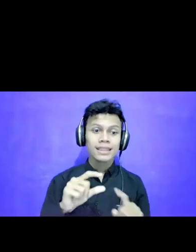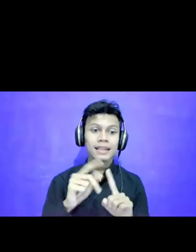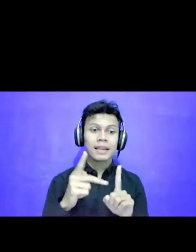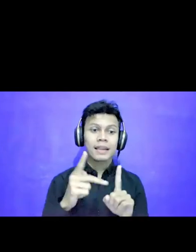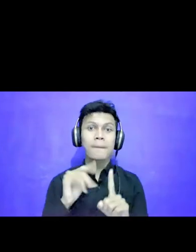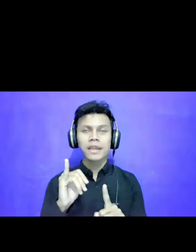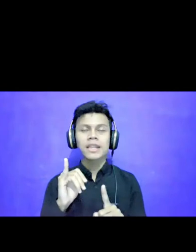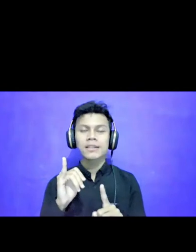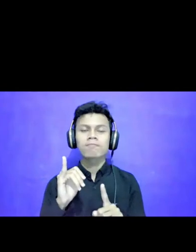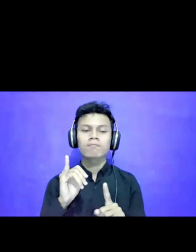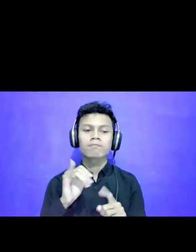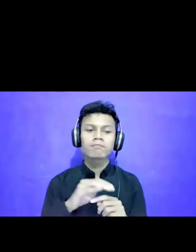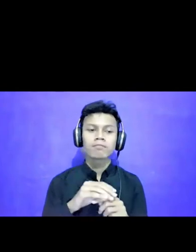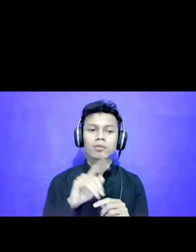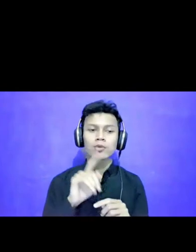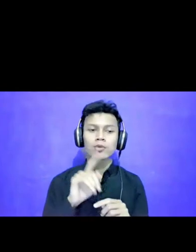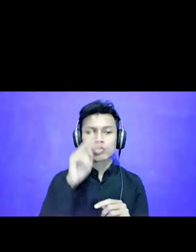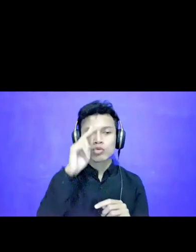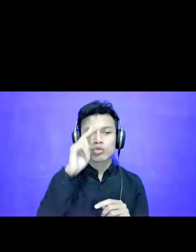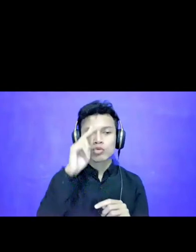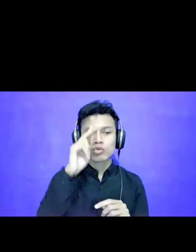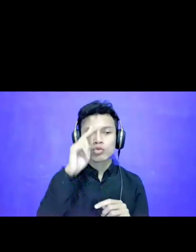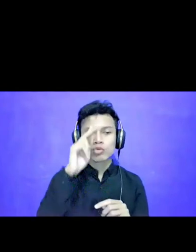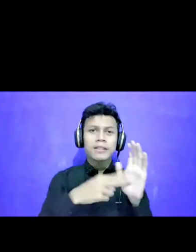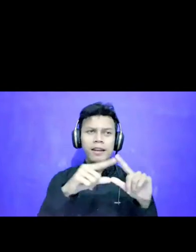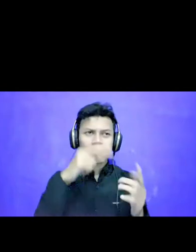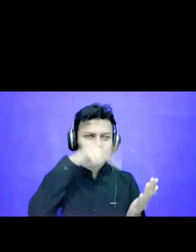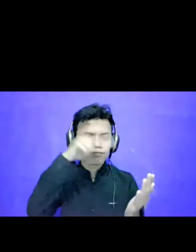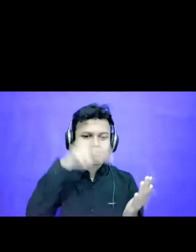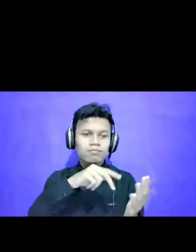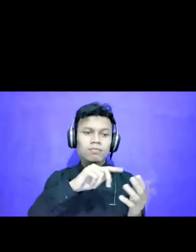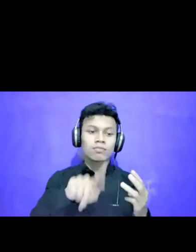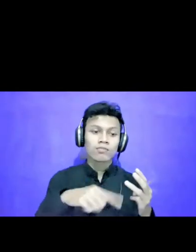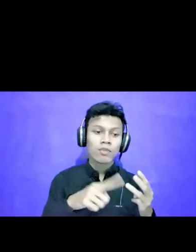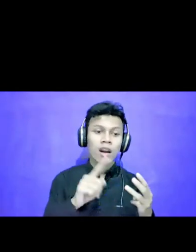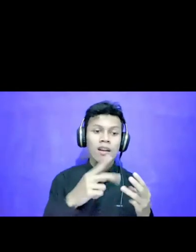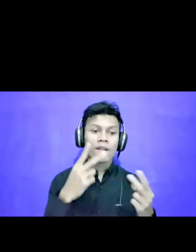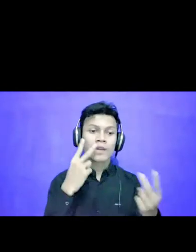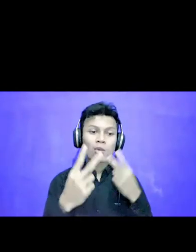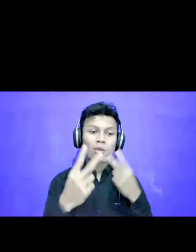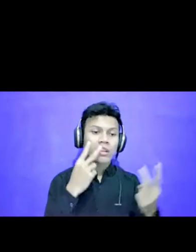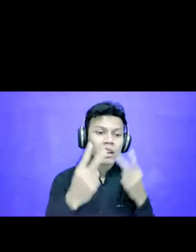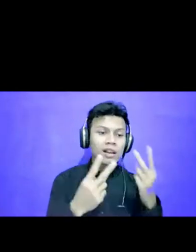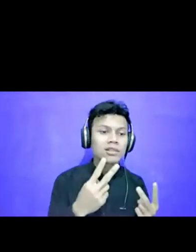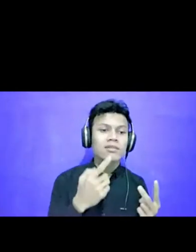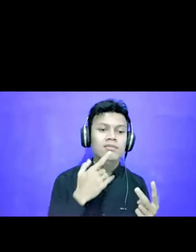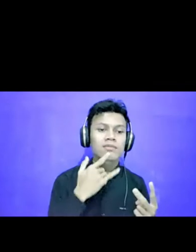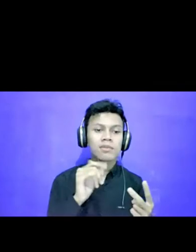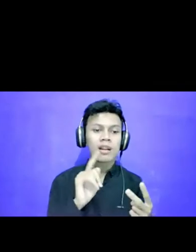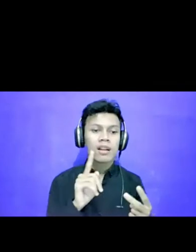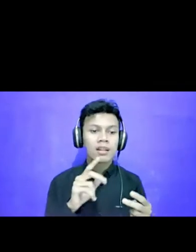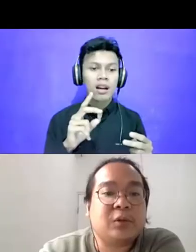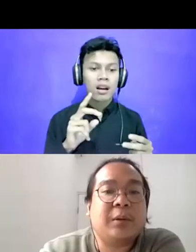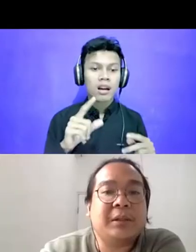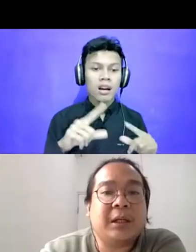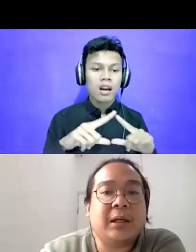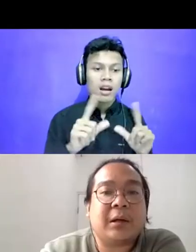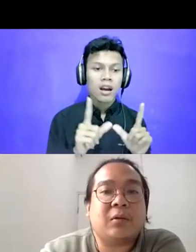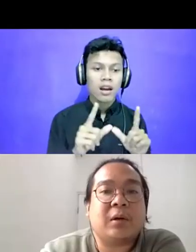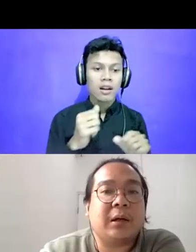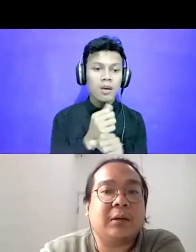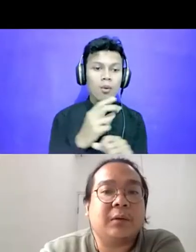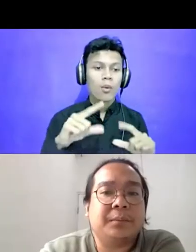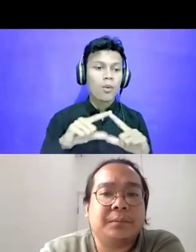SNA Kemudian Kita Ada Visualisasi Untuk Membantu Analisis Data Ada Program Atau Pakai